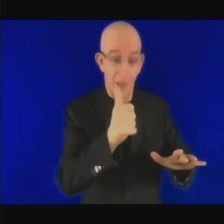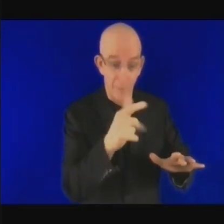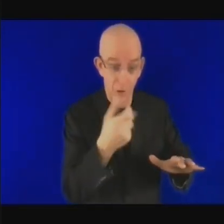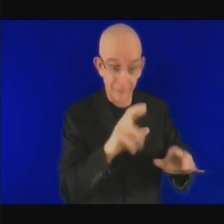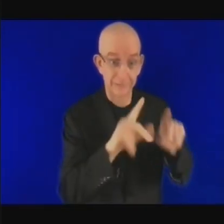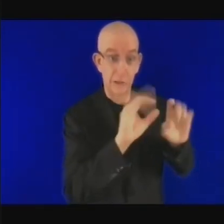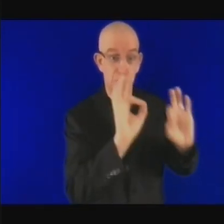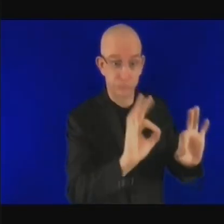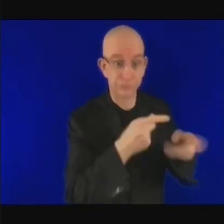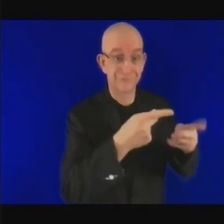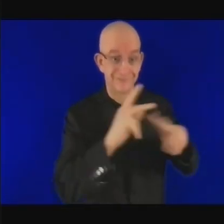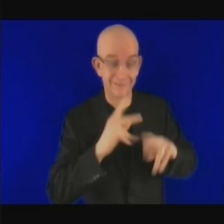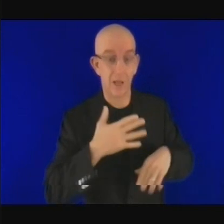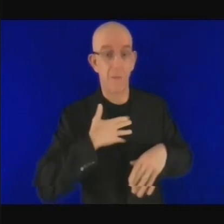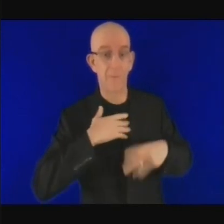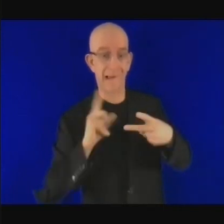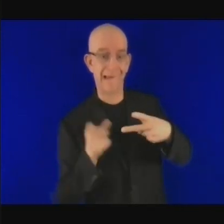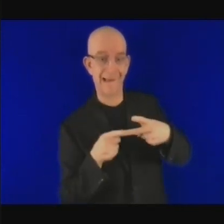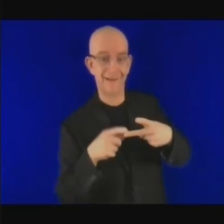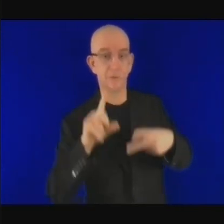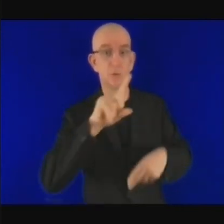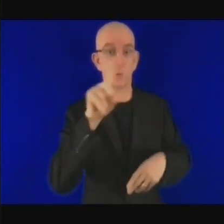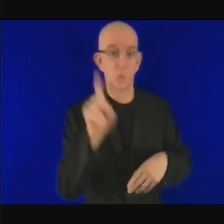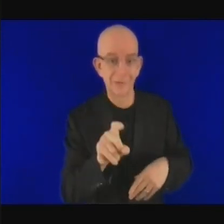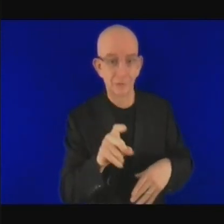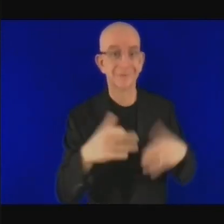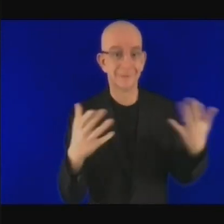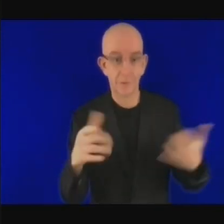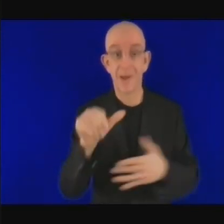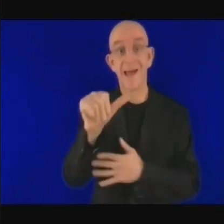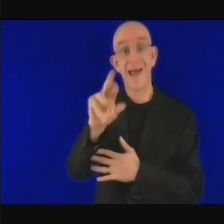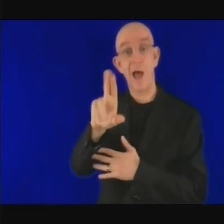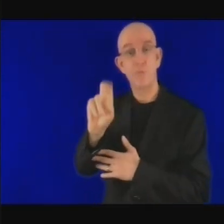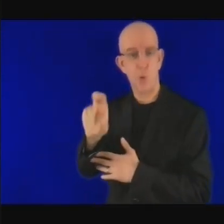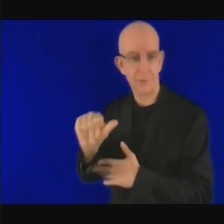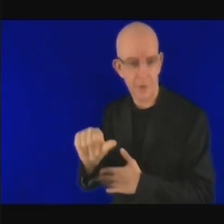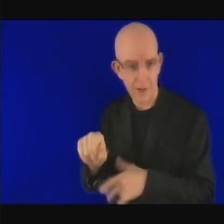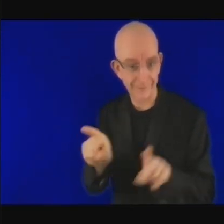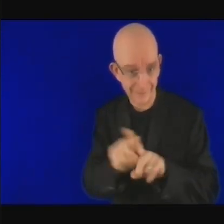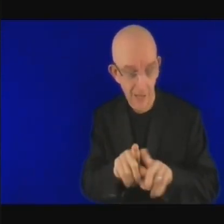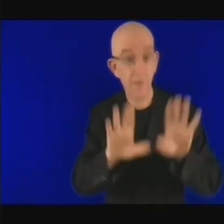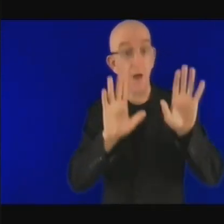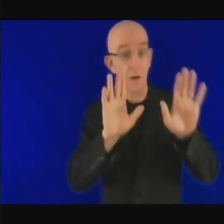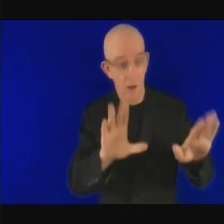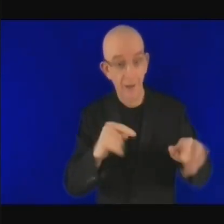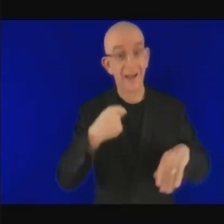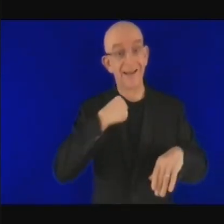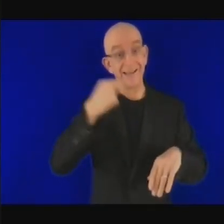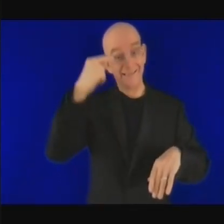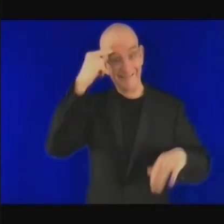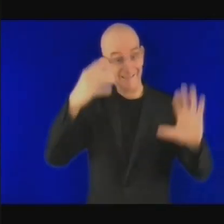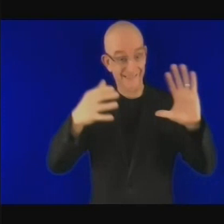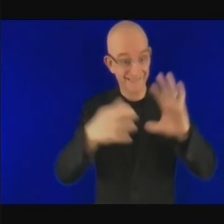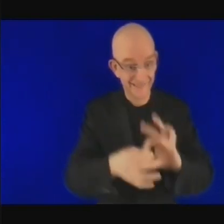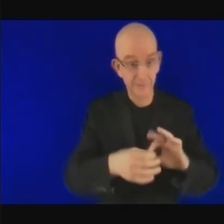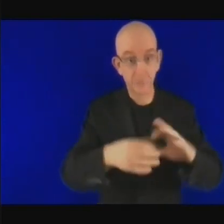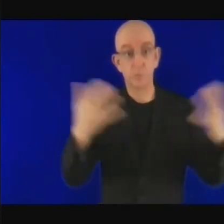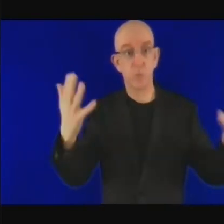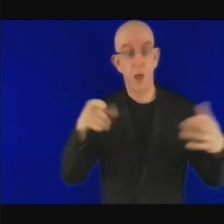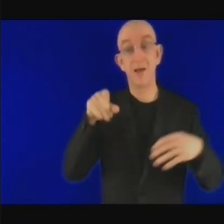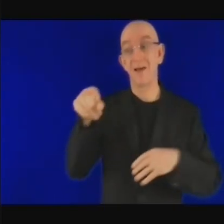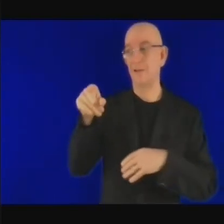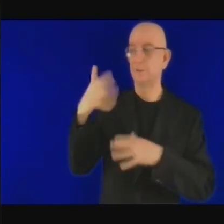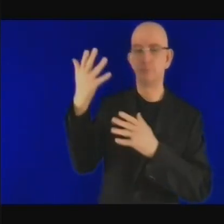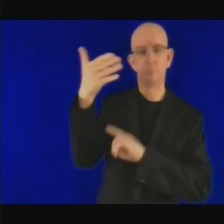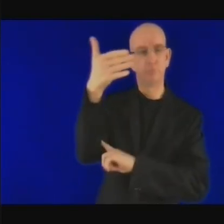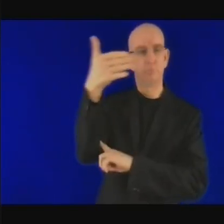lorsque l'on regarde le secteur privé où l'on parle de financement durable pour les